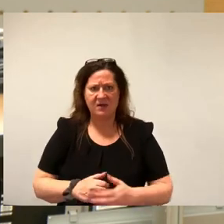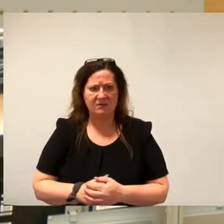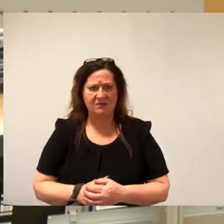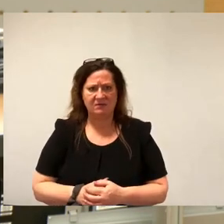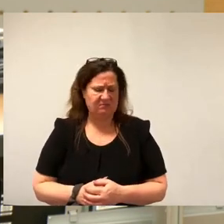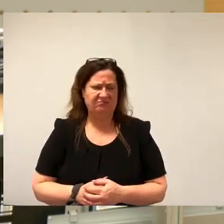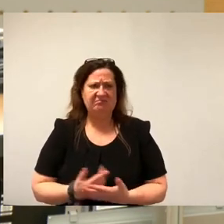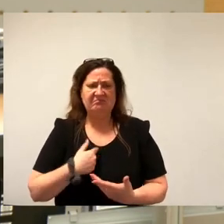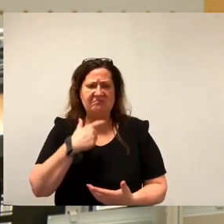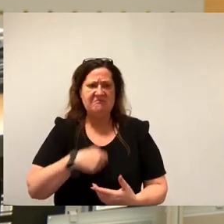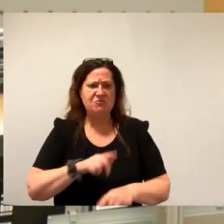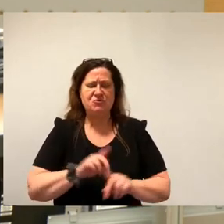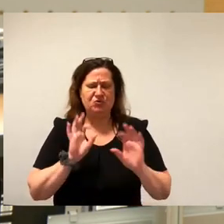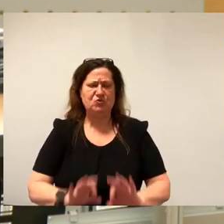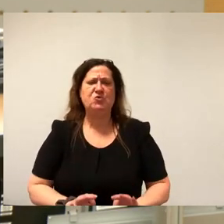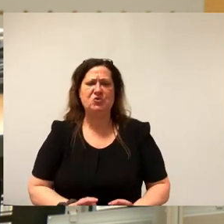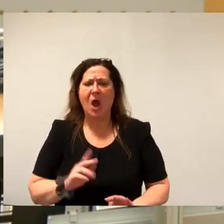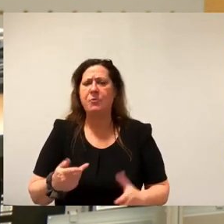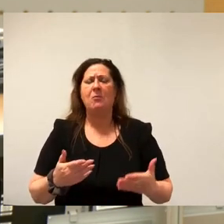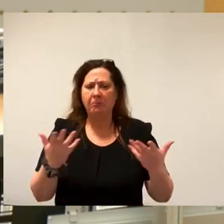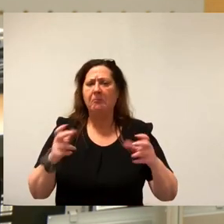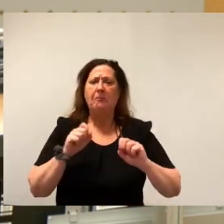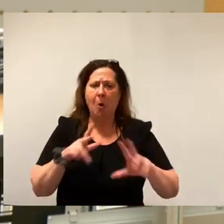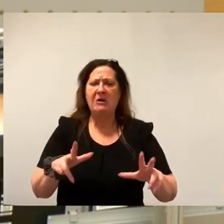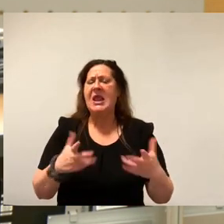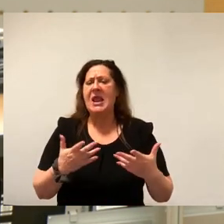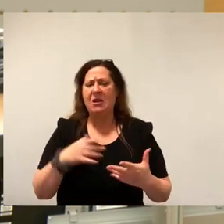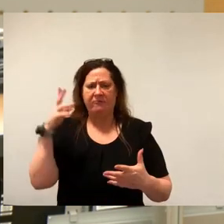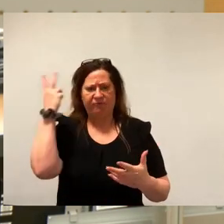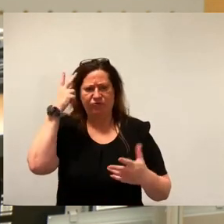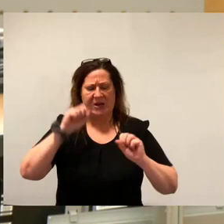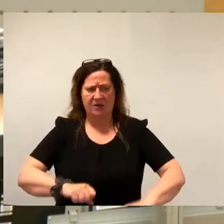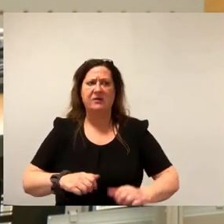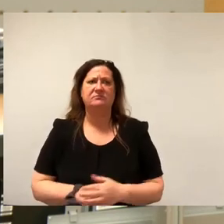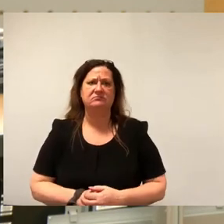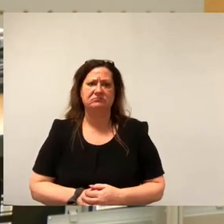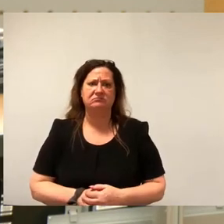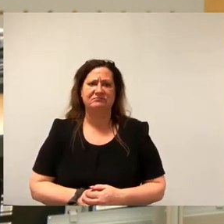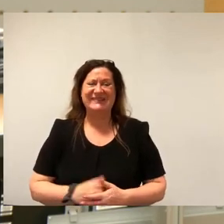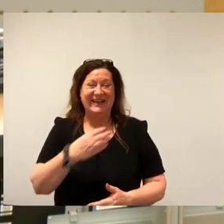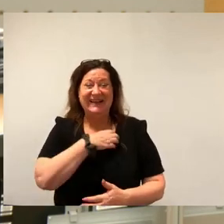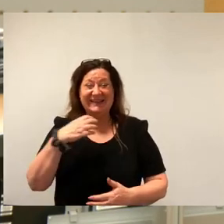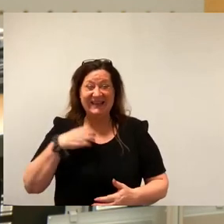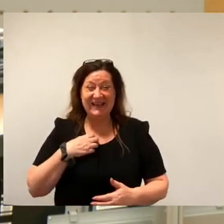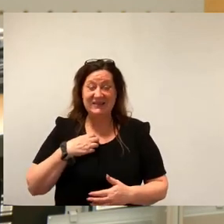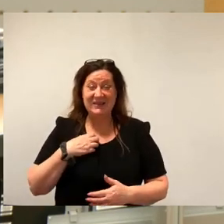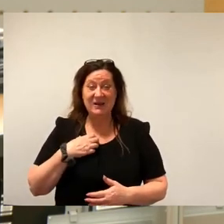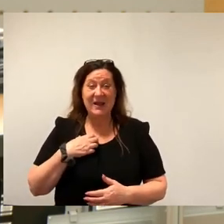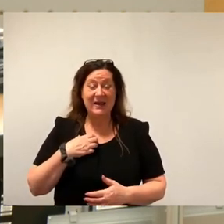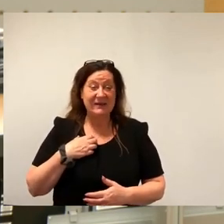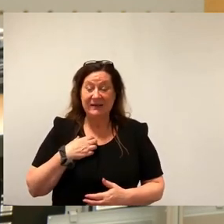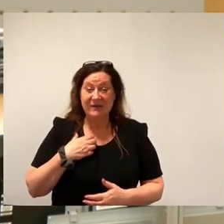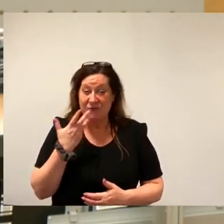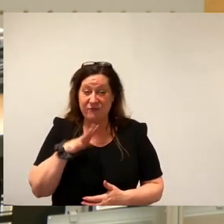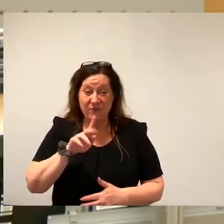zwar nicht gut, ist aber zumindest in sich schlüssig und auch nachvollziehbar. Die Landeshauptstadt Dresden ist aber keine 50.000 Einwohner Stadt. Die